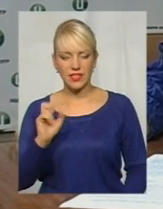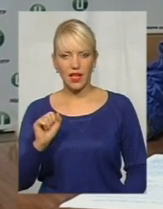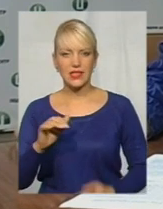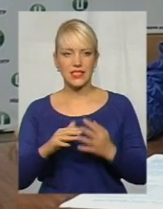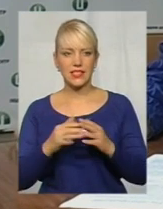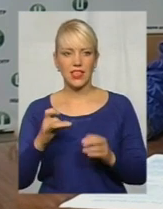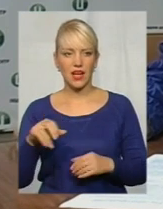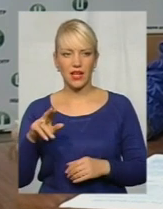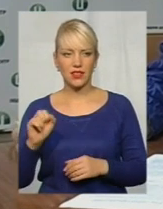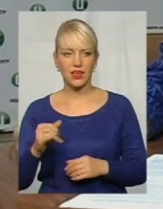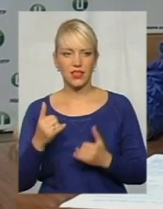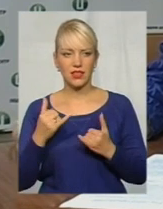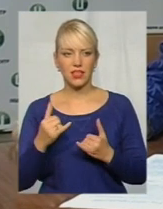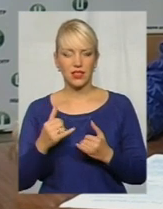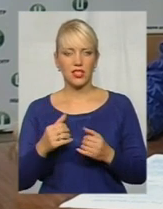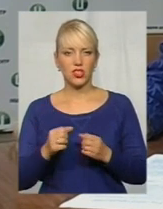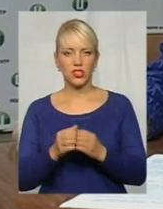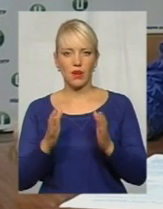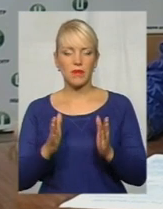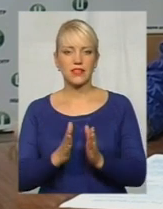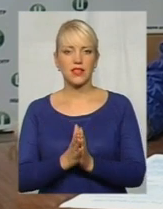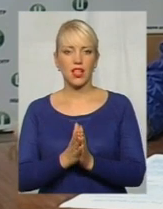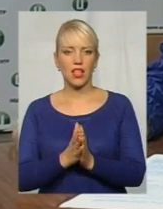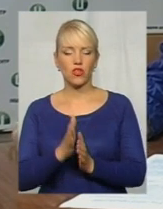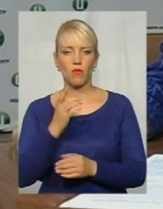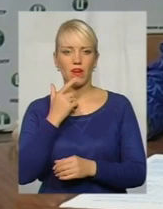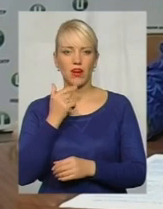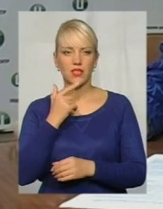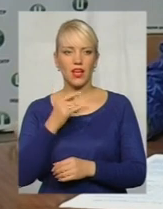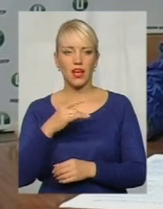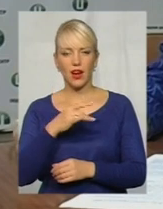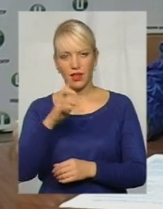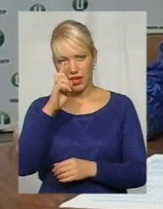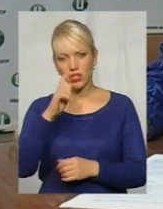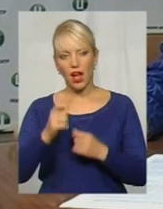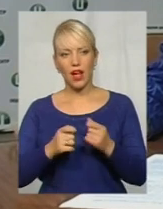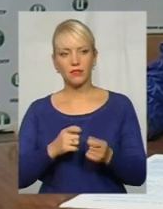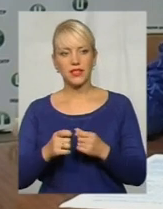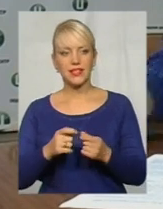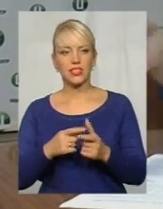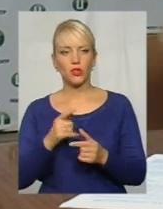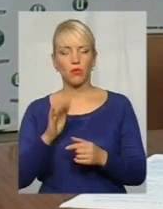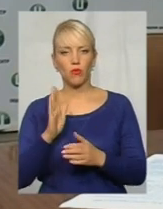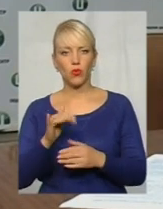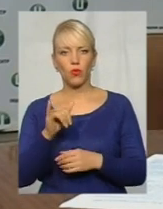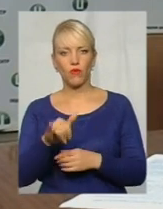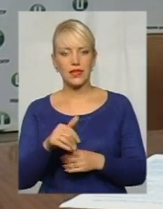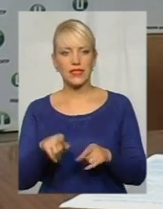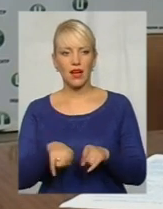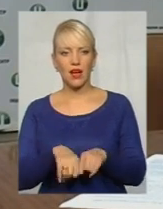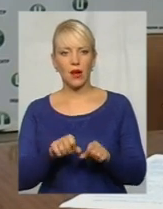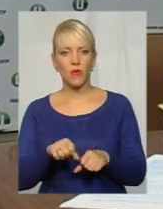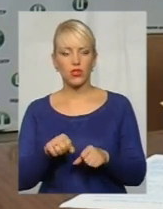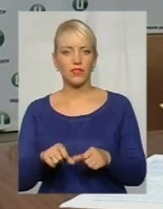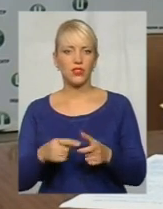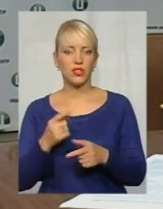нинішнім складом Красилівської райдержадміністрації. Чи буде у вас така можливість? Чи маєте ви